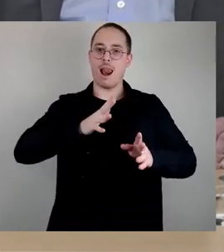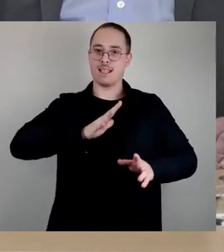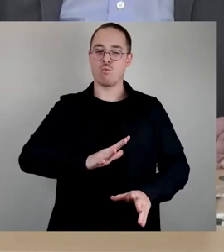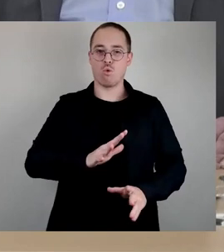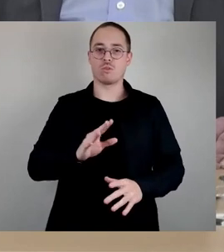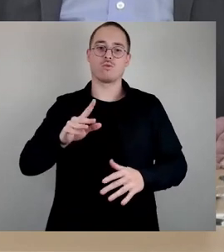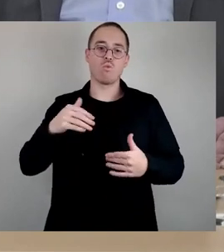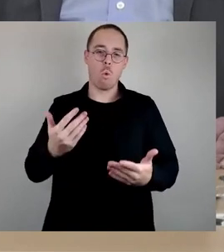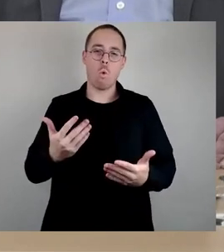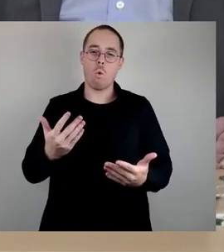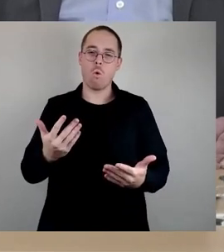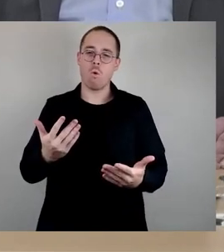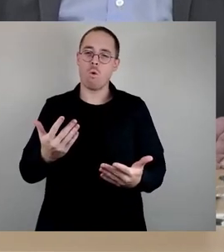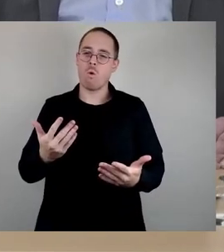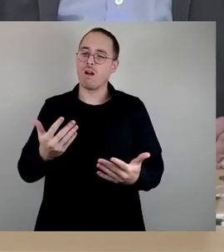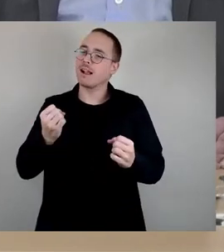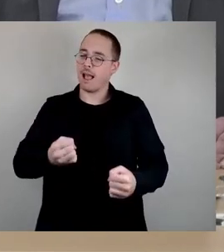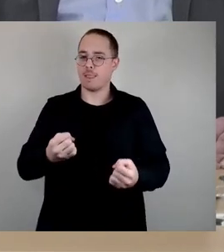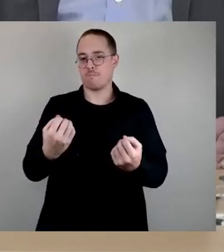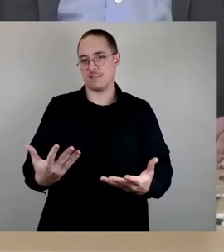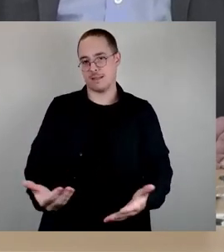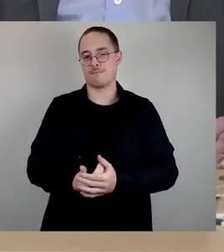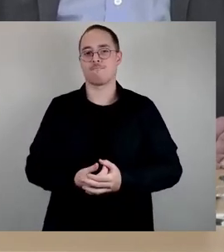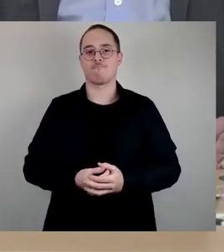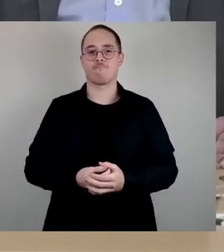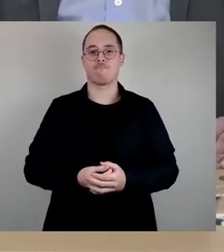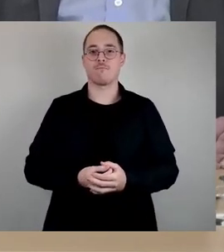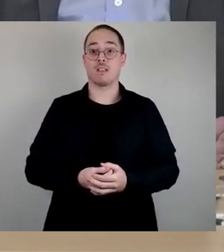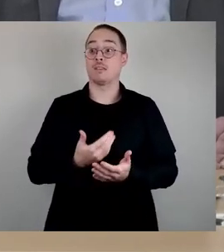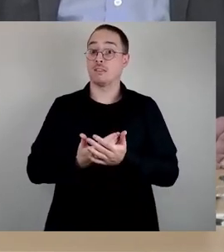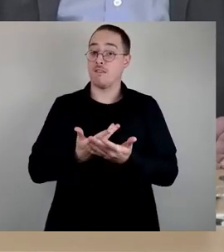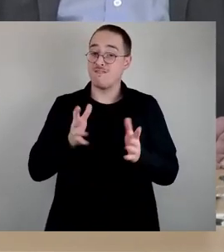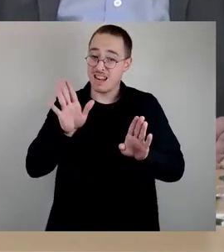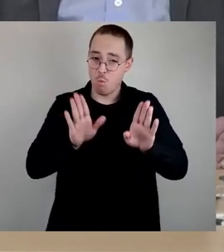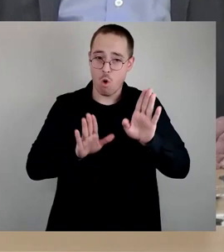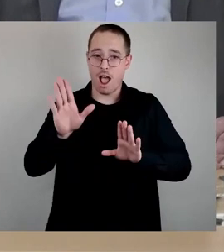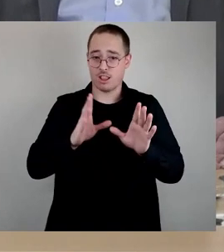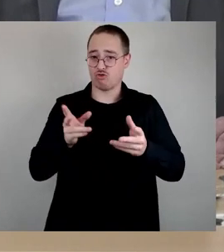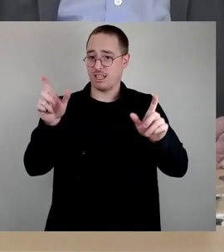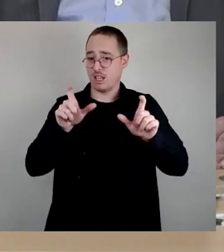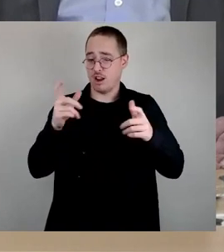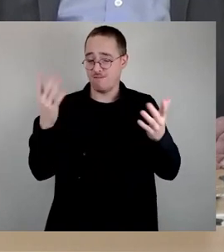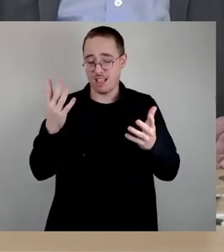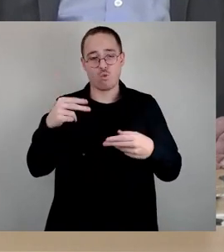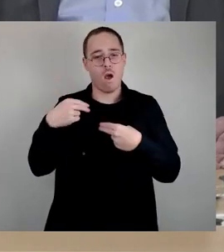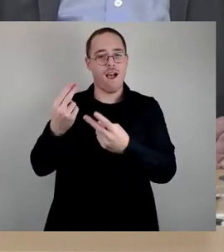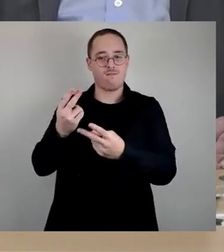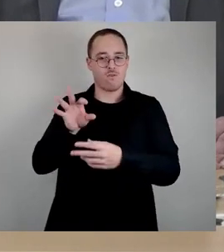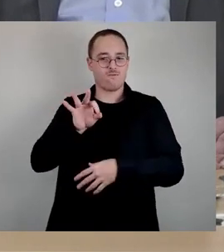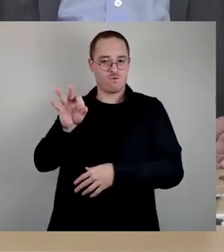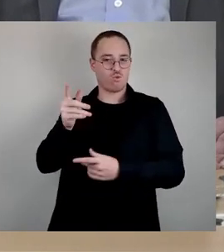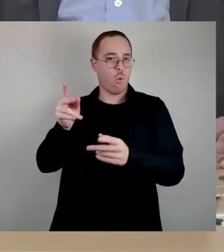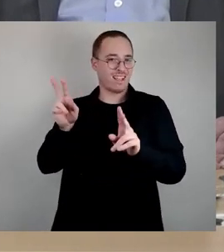demokratische Gesellschaft die beste Antwort auf solche Bedrohungen ist. Der 13. Februar mahnt uns